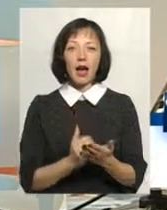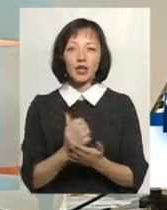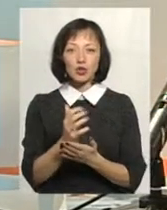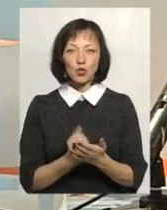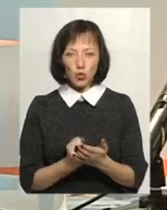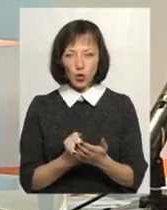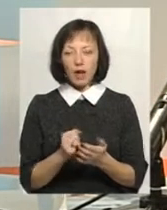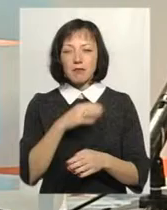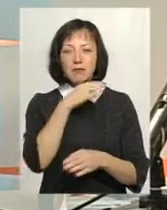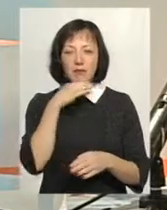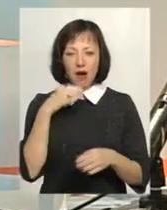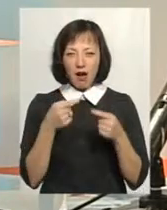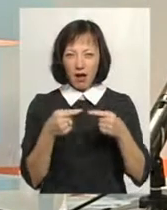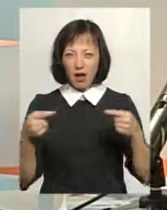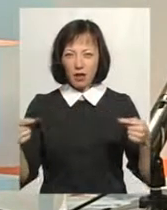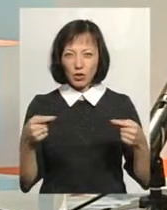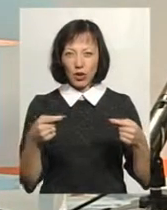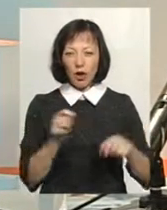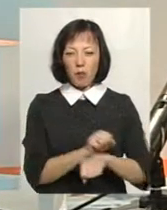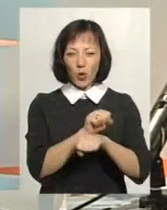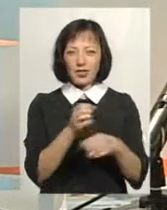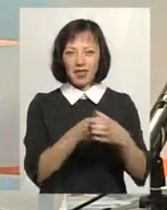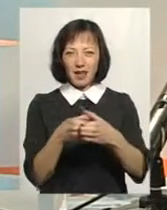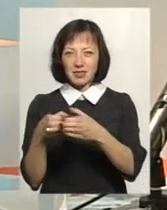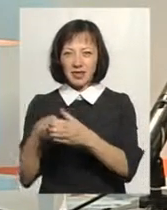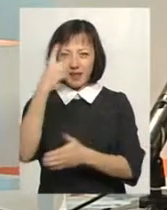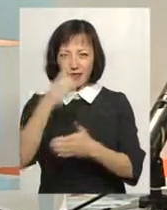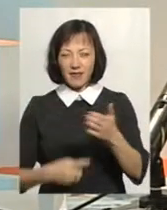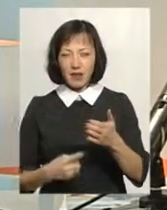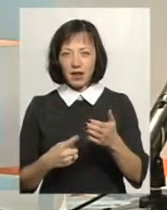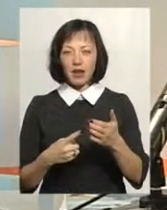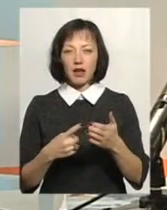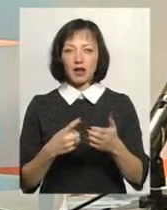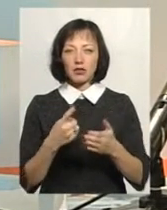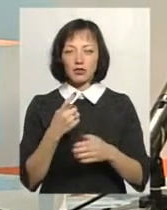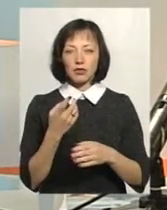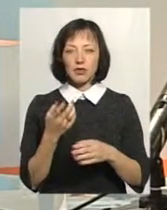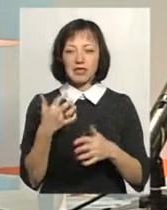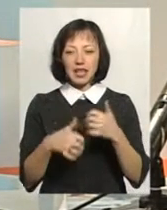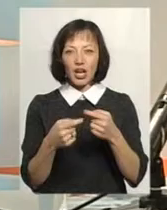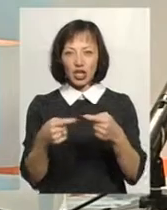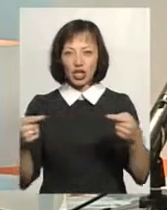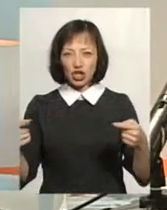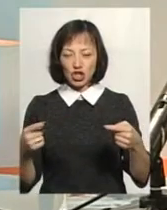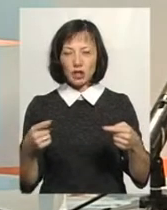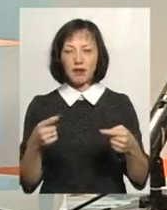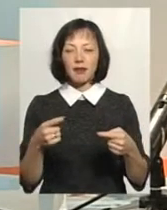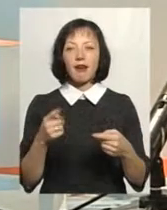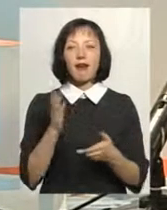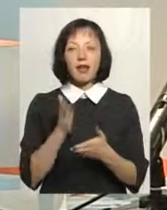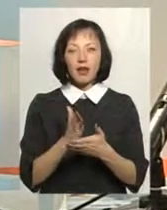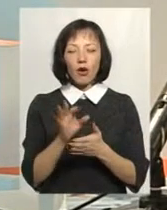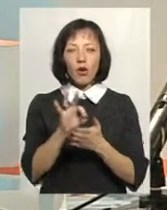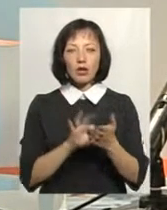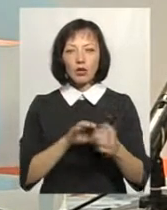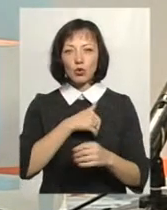протестантських церков. І це десь біля 400 громад протестантських у нас серед інших церков є. Одразу